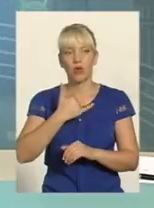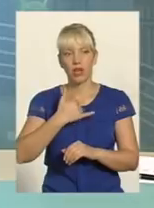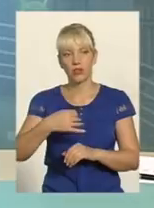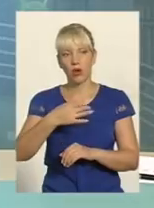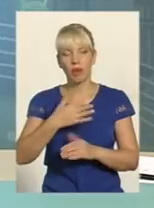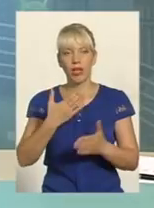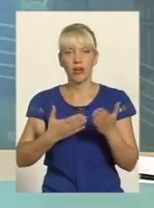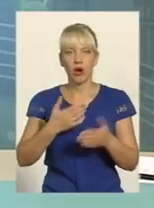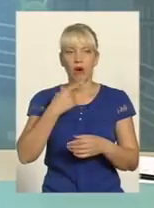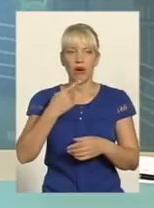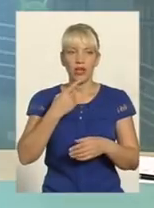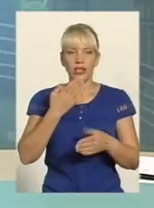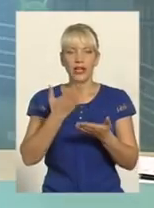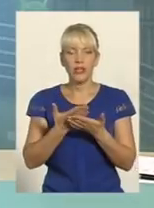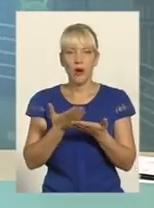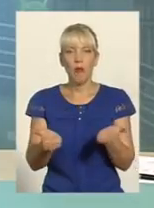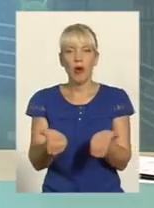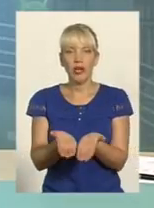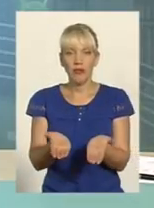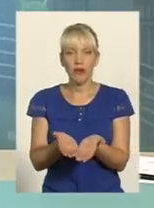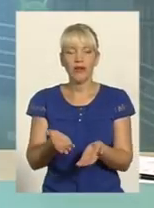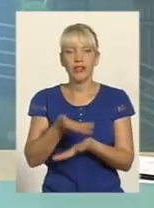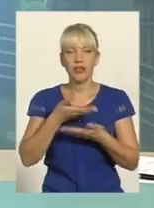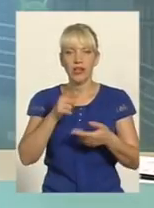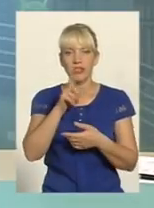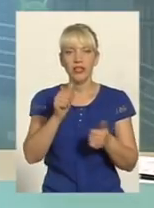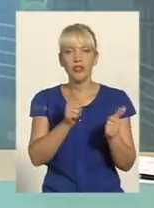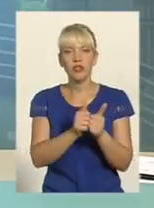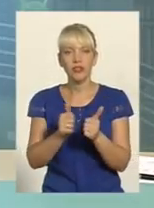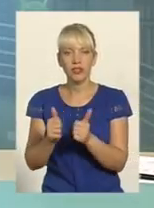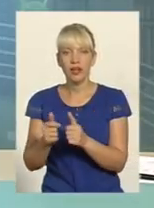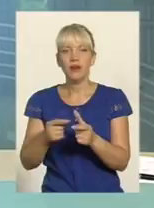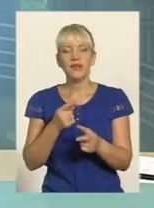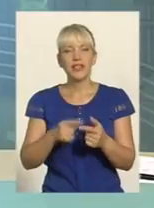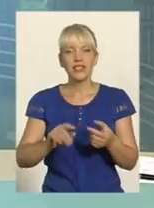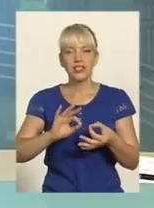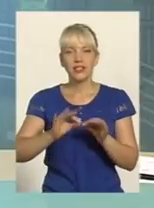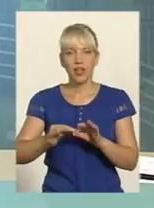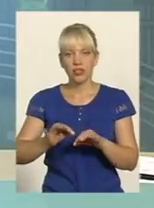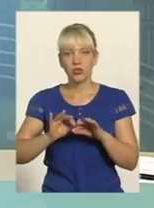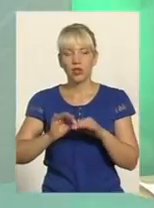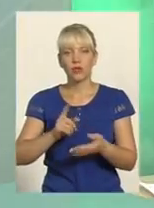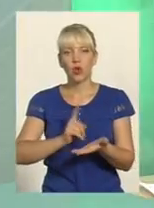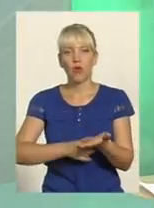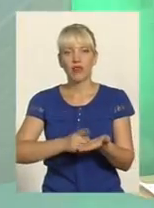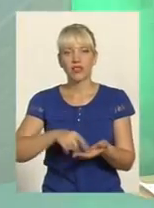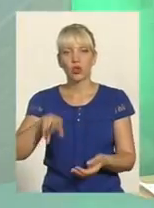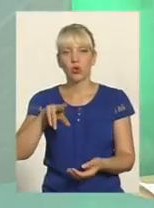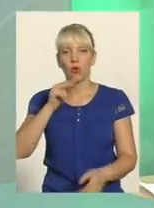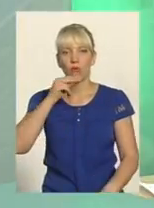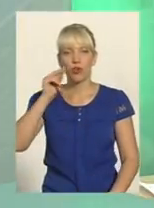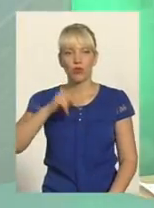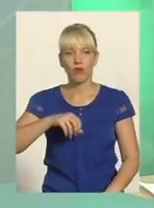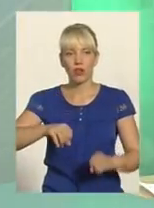скажімо, порівнювати нас із сусідами І чи складно довести до обвинувального вируку такі